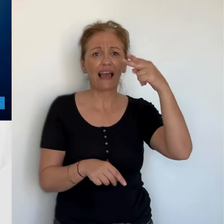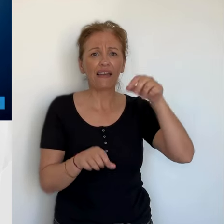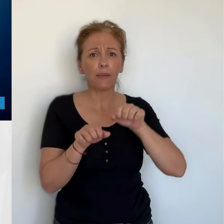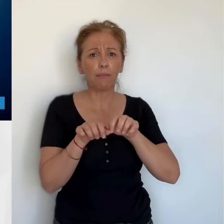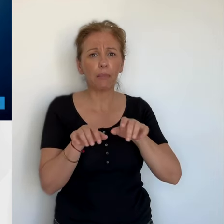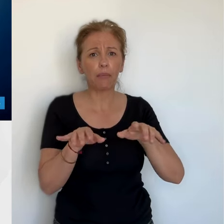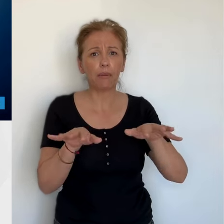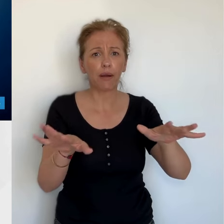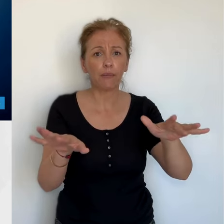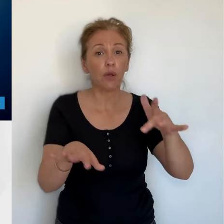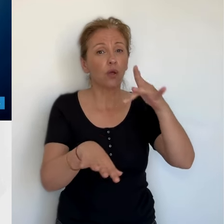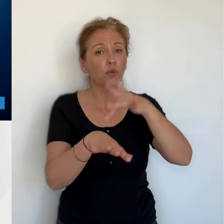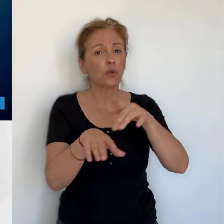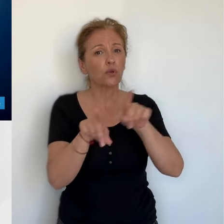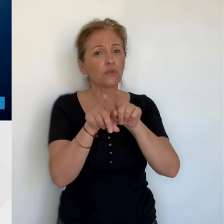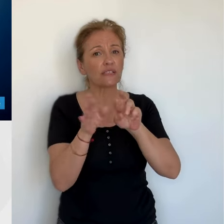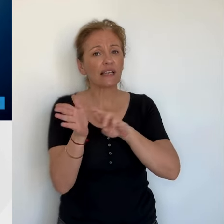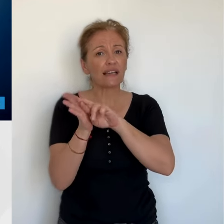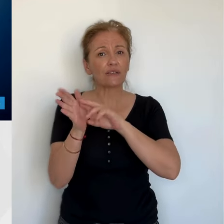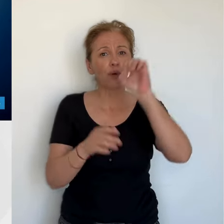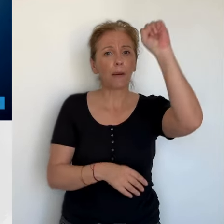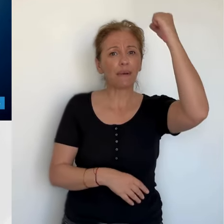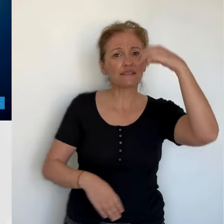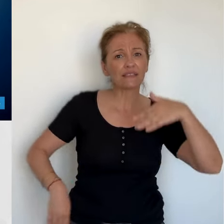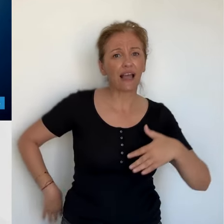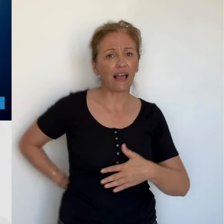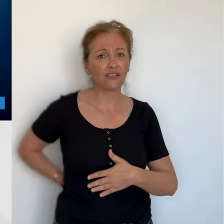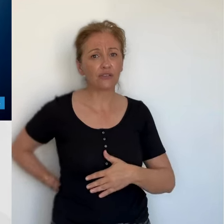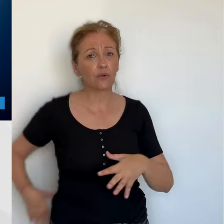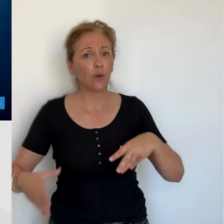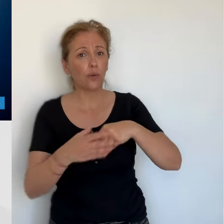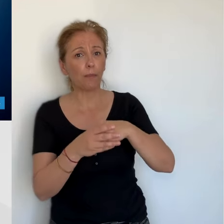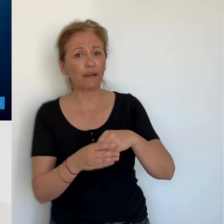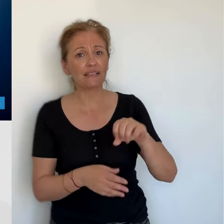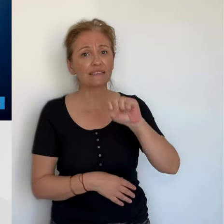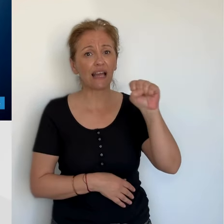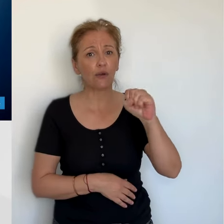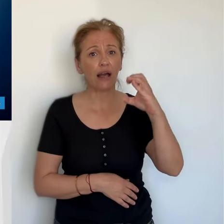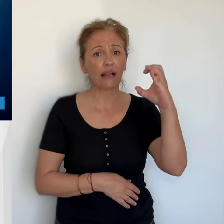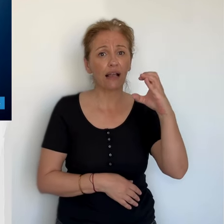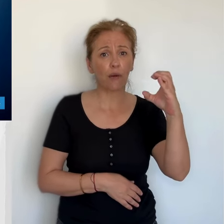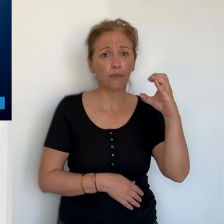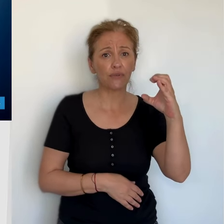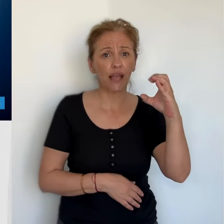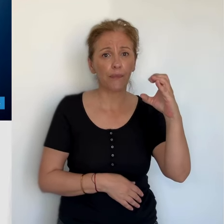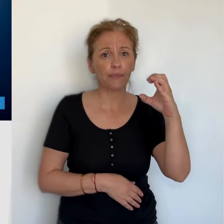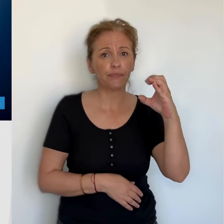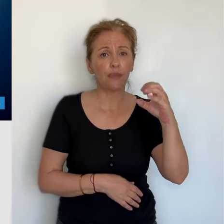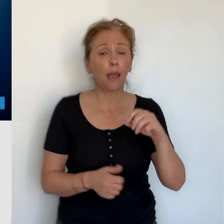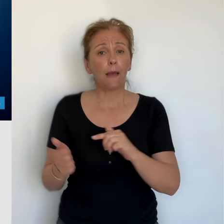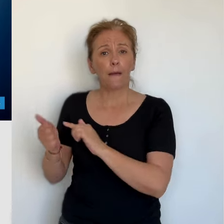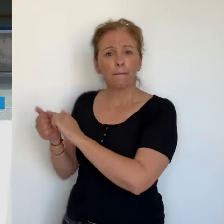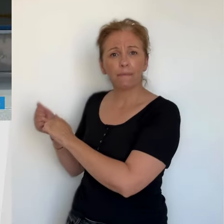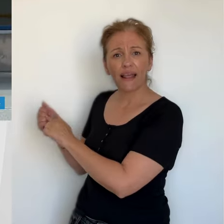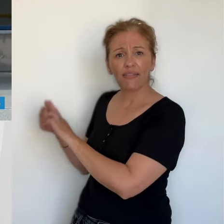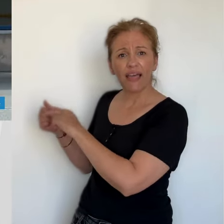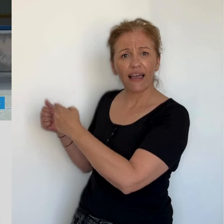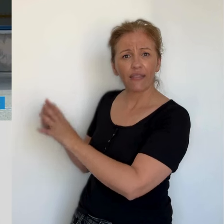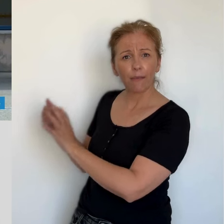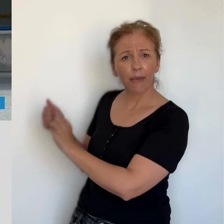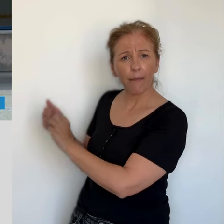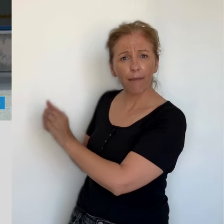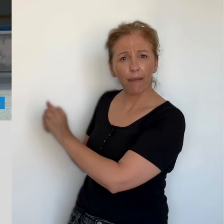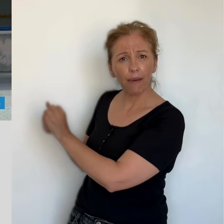inhabituel dans ses proportions, le vote périurbain. Il touche la région bastiaise, comme à Jacquesienne, avec 45% tout de même à Sarola